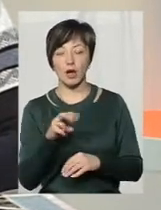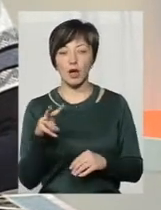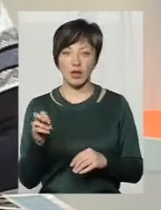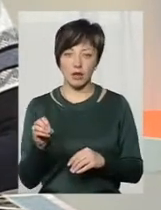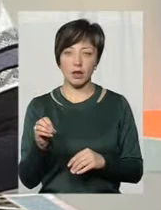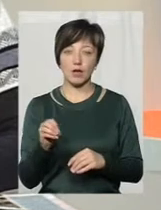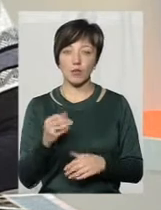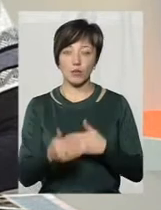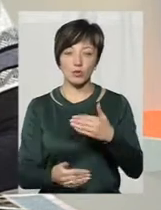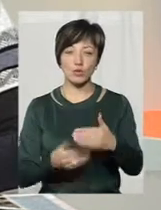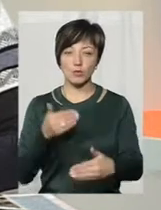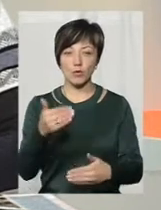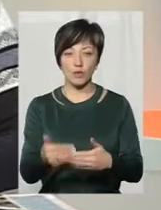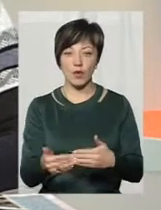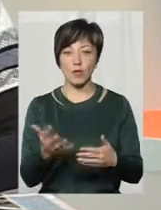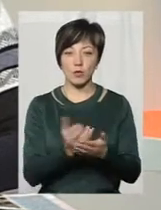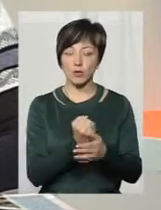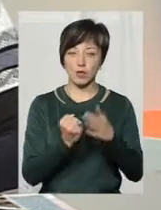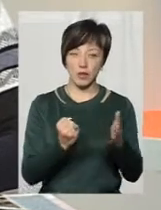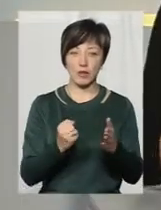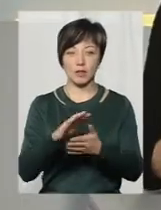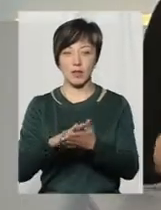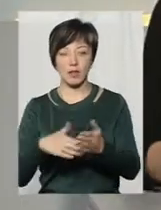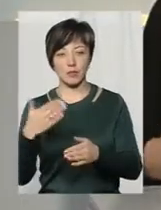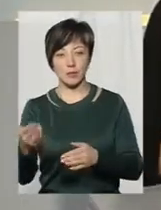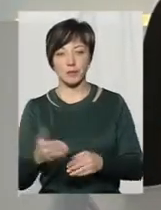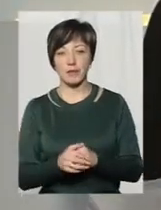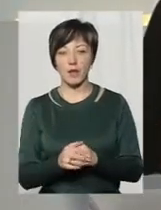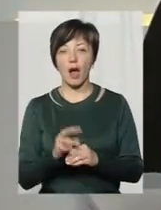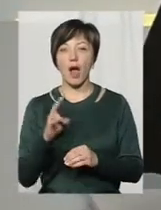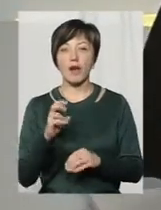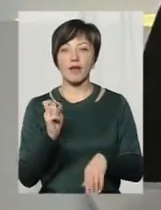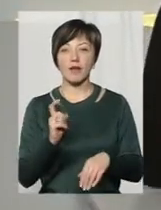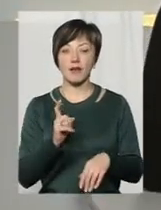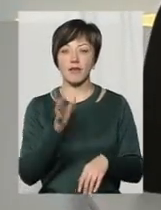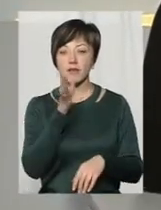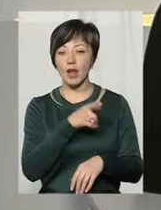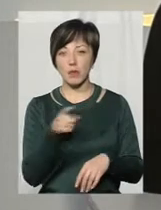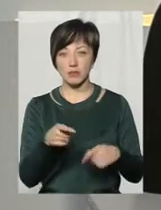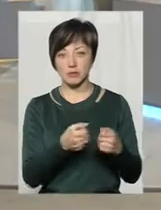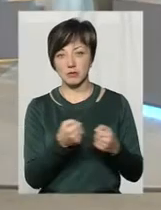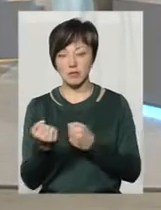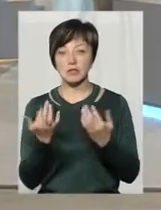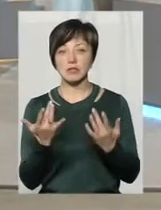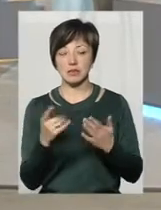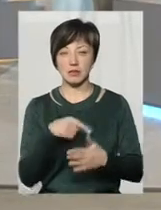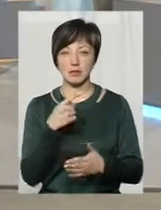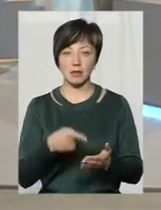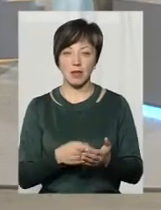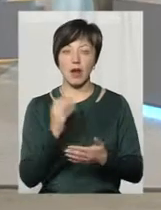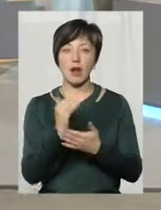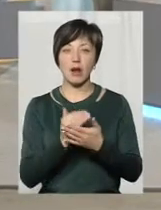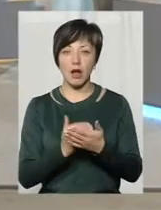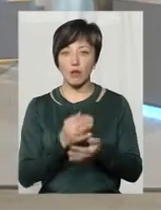продвігаються, не виходить з одного боку, ідемо далі, по другій стороні. Такі от змістилися з графіку. В принципі, в